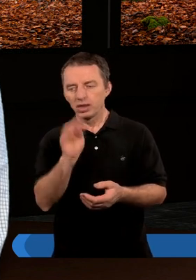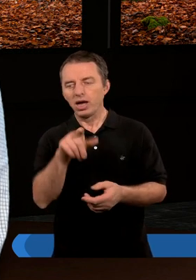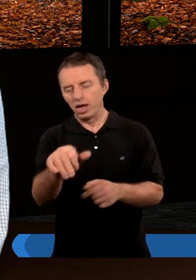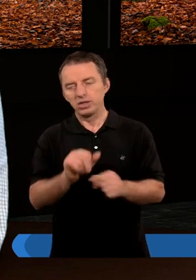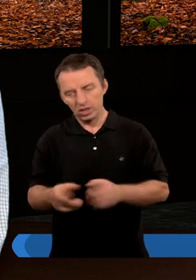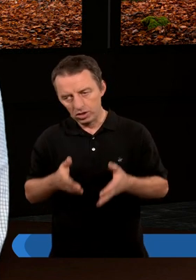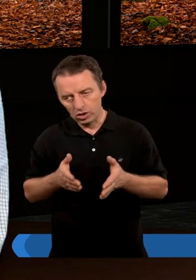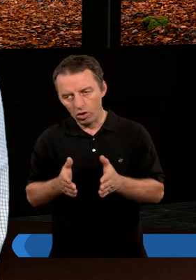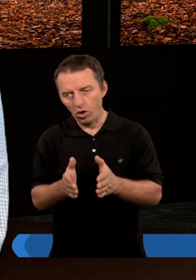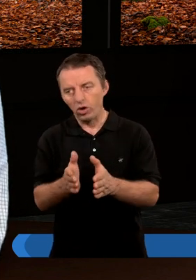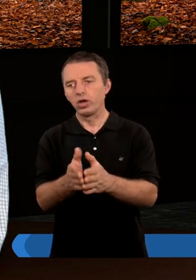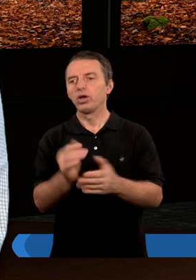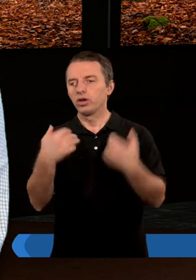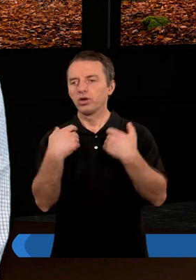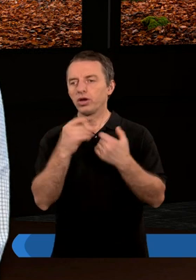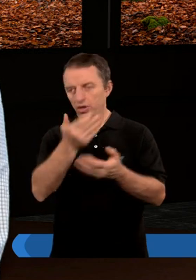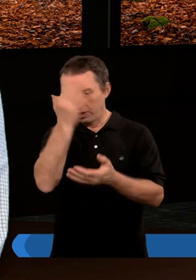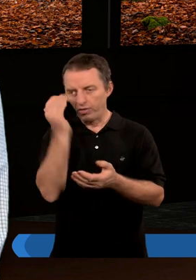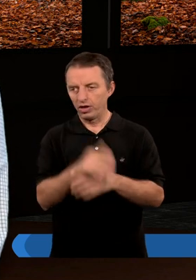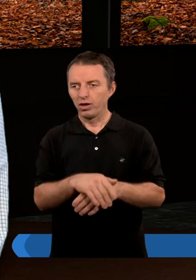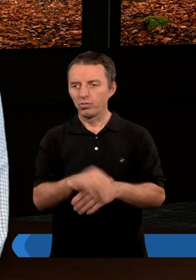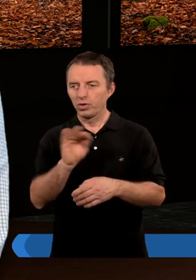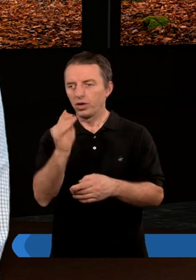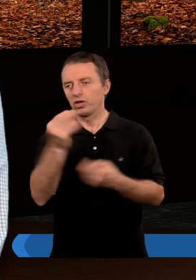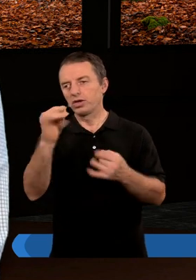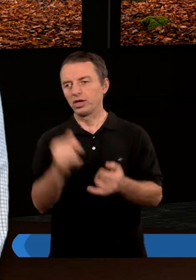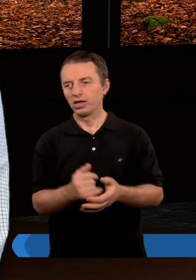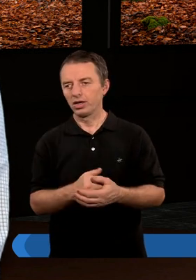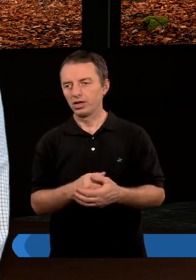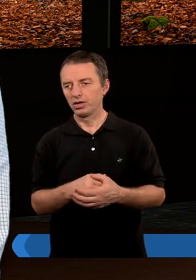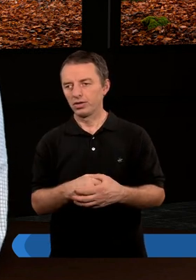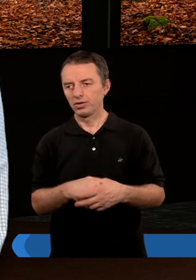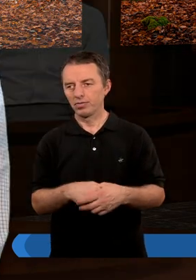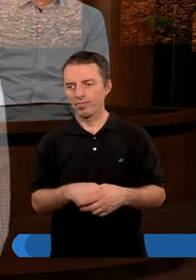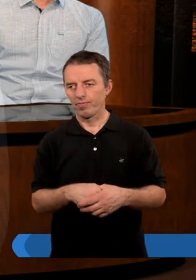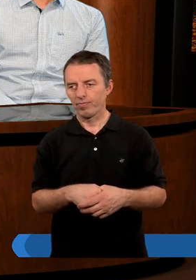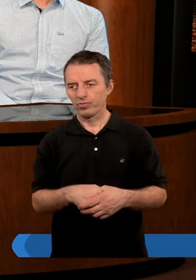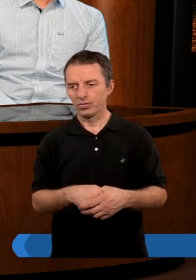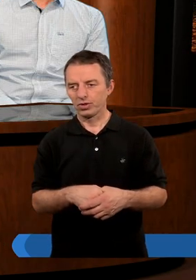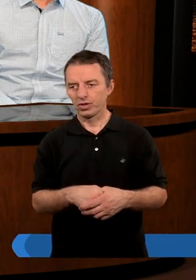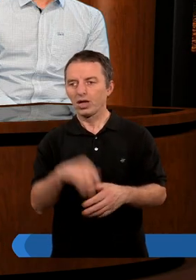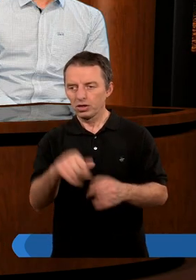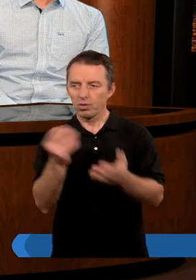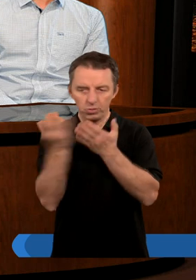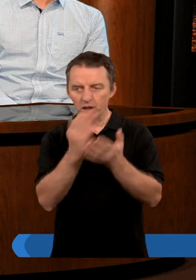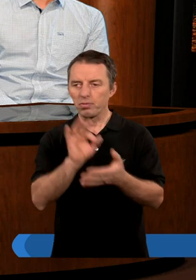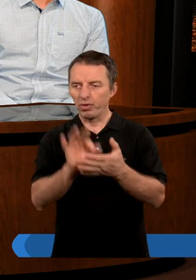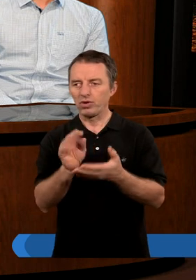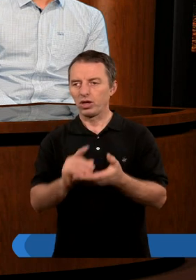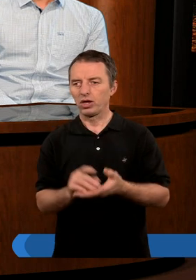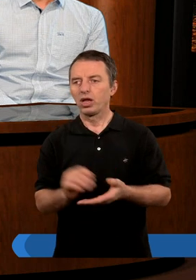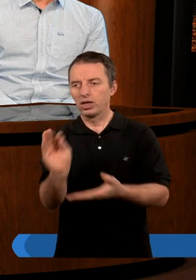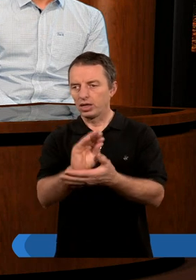jest droga chyba chrześcijanina. No nie wiem, może ktoś jeszcze coś powiedzi? W tym temacie chciałabym przeczytać pewien